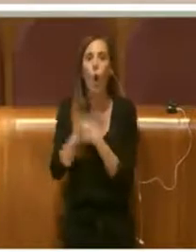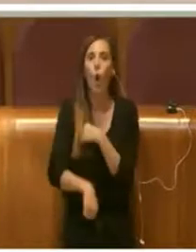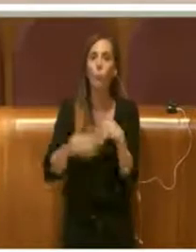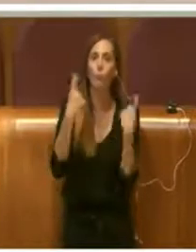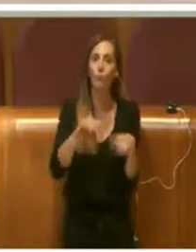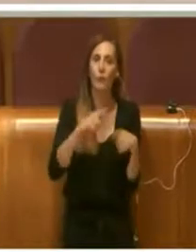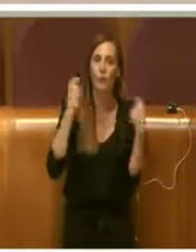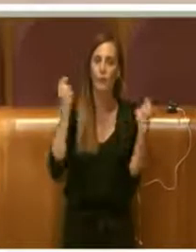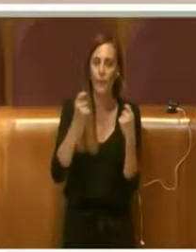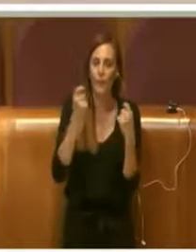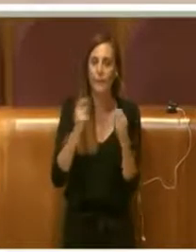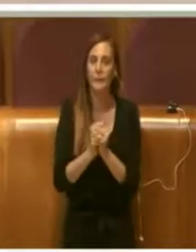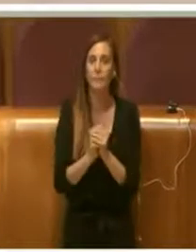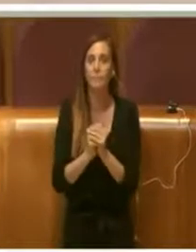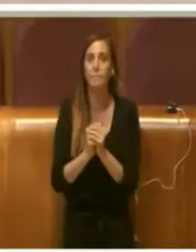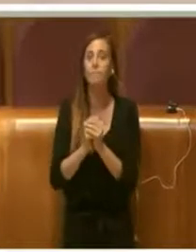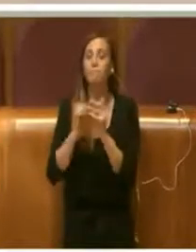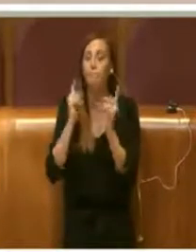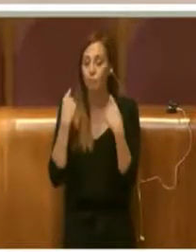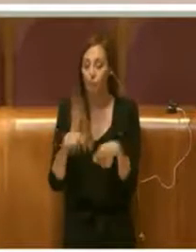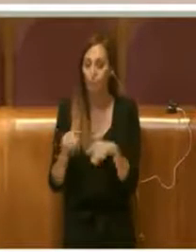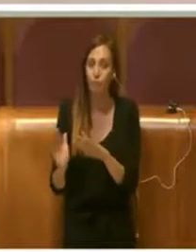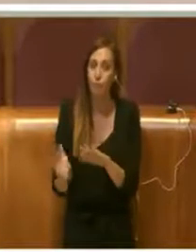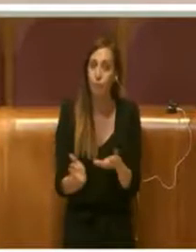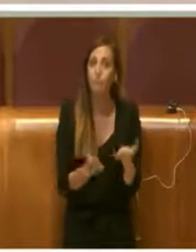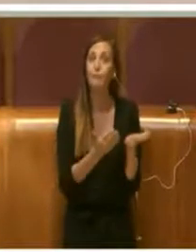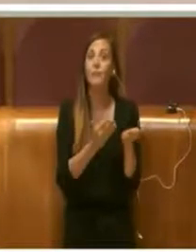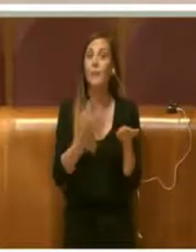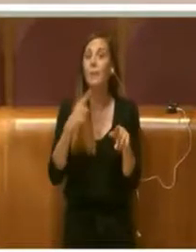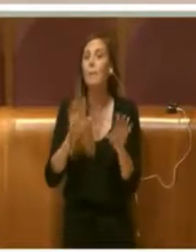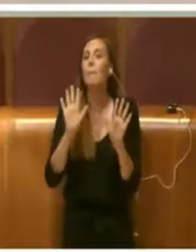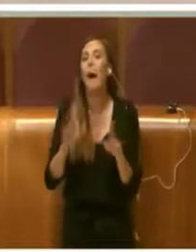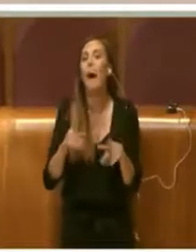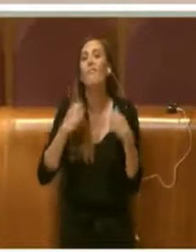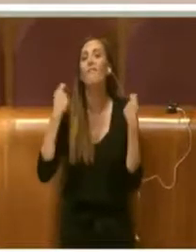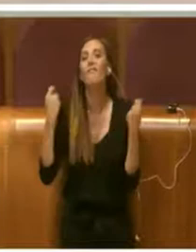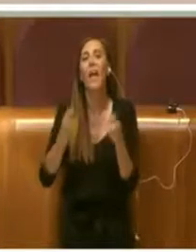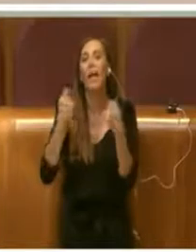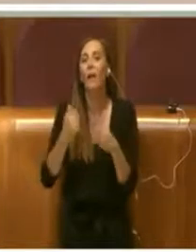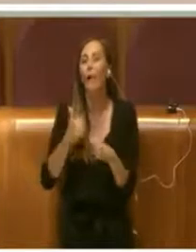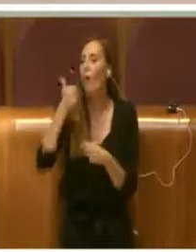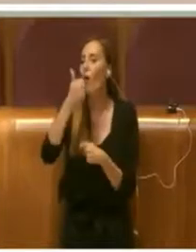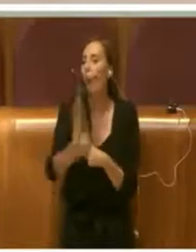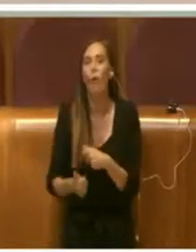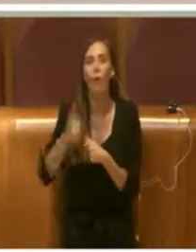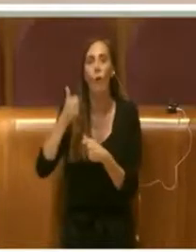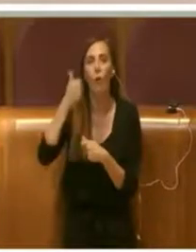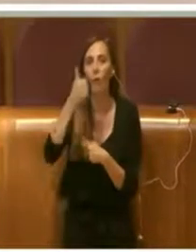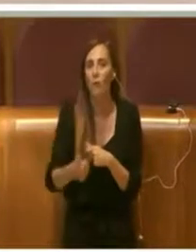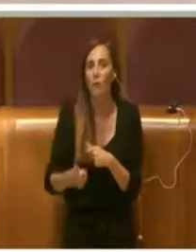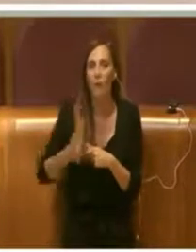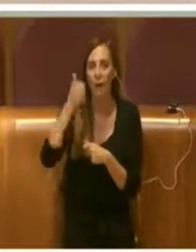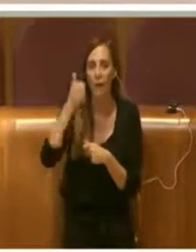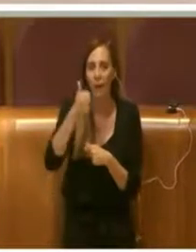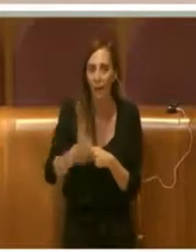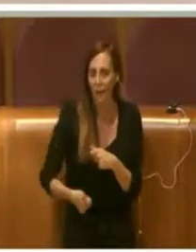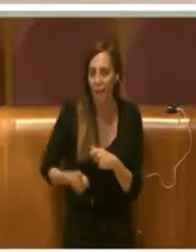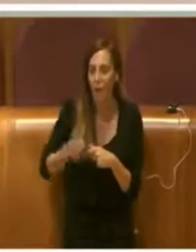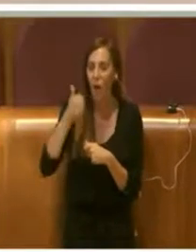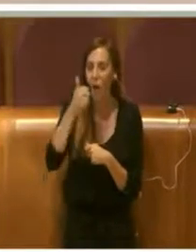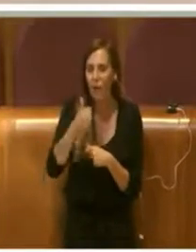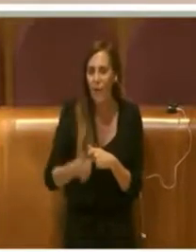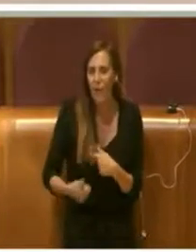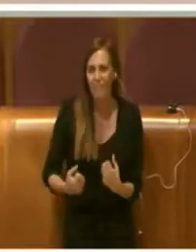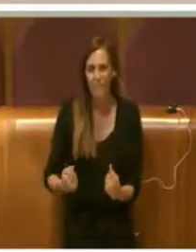Al di là di questo purtroppo è festival che continua ogni anno, ogni anno ci sono delle forti